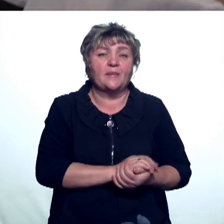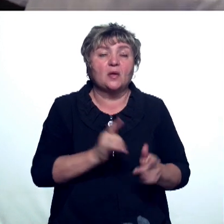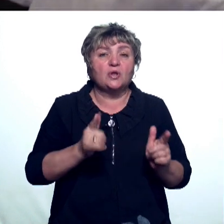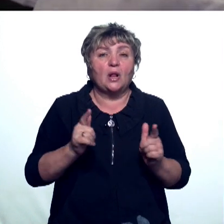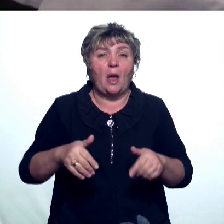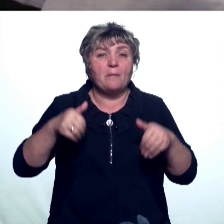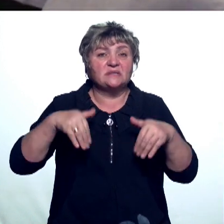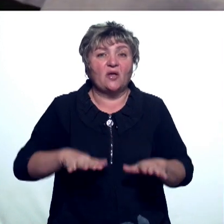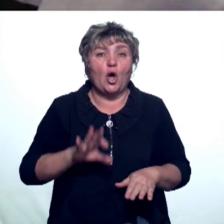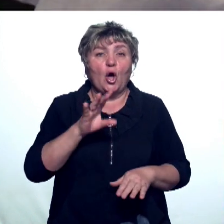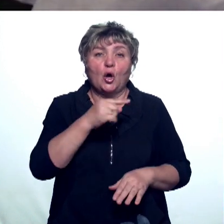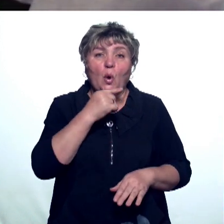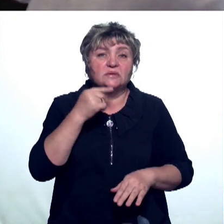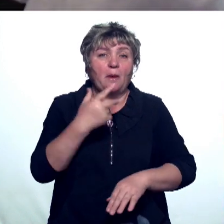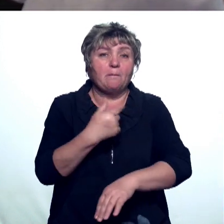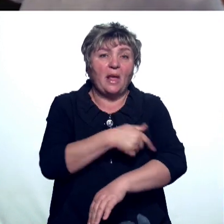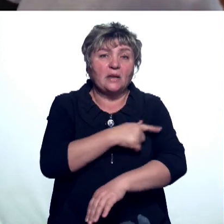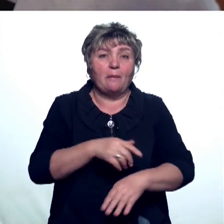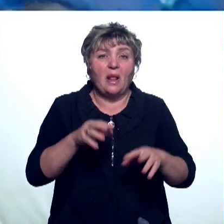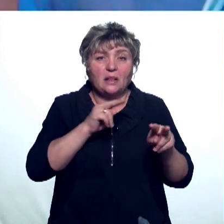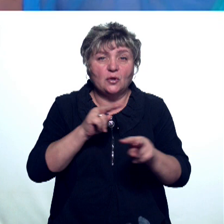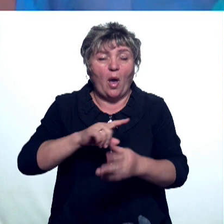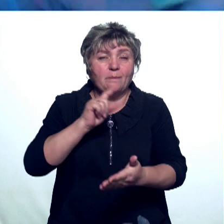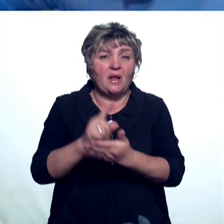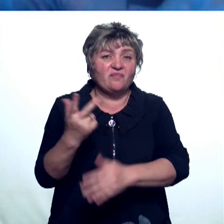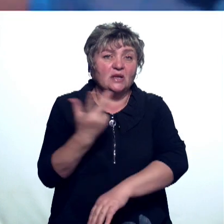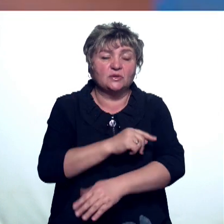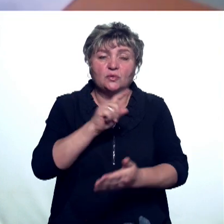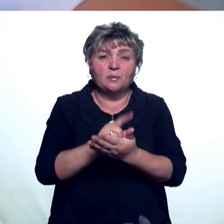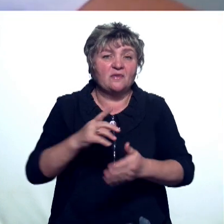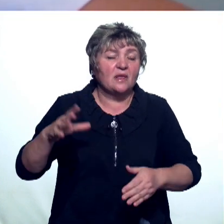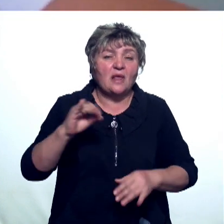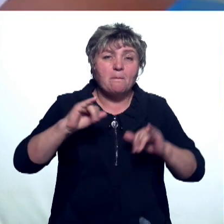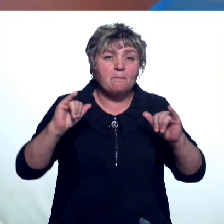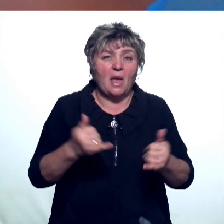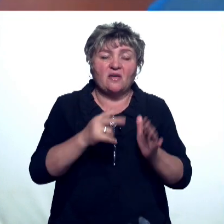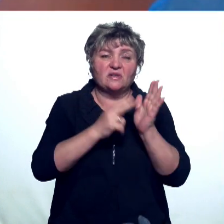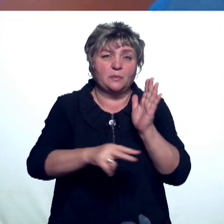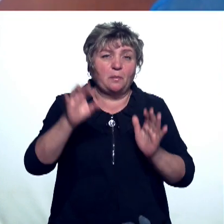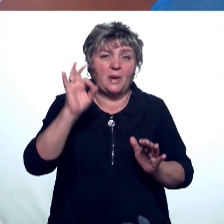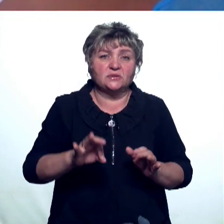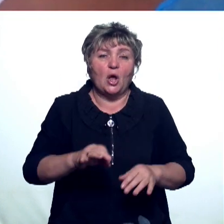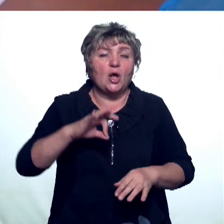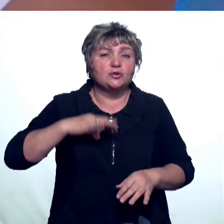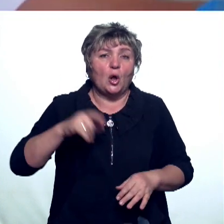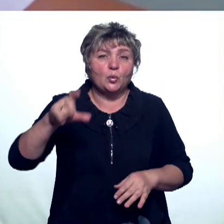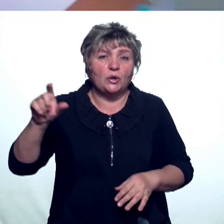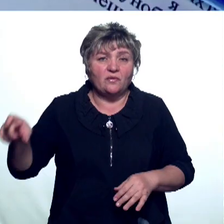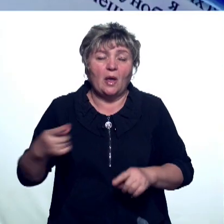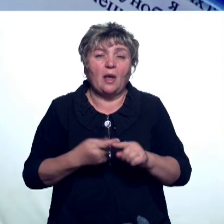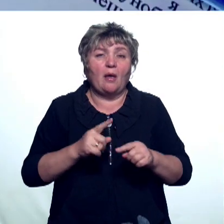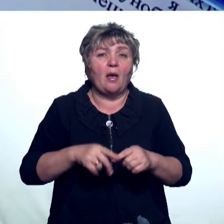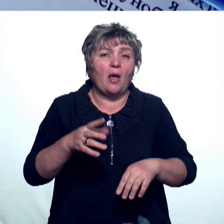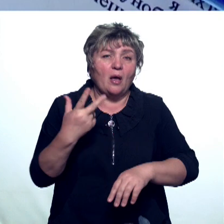Согласно постановлению Роспотребнадзора об обязательной вакцинации, привитыми должны быть не менее 80% сотрудников. На вакцинацию